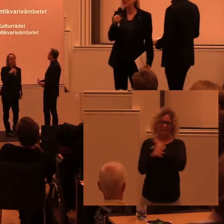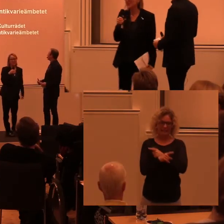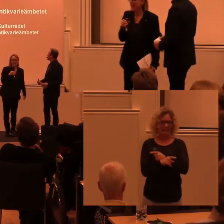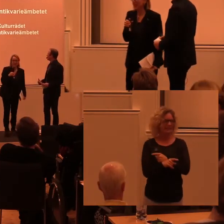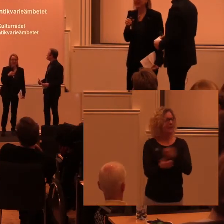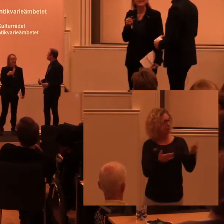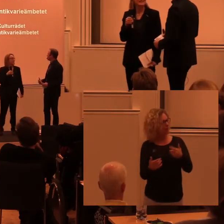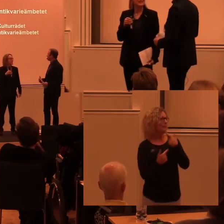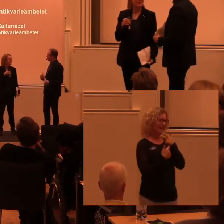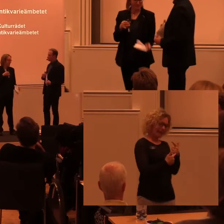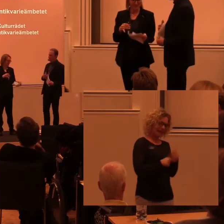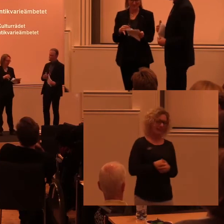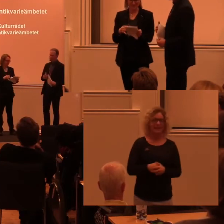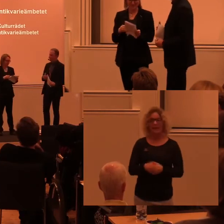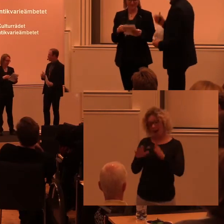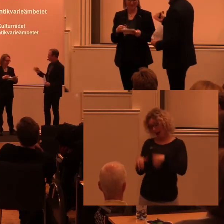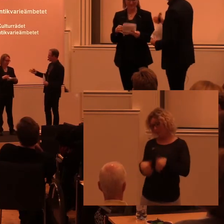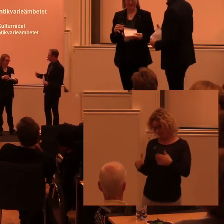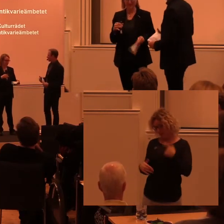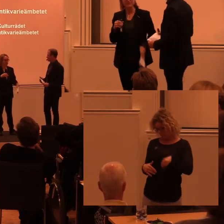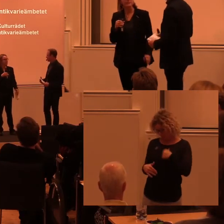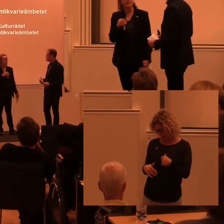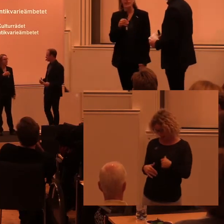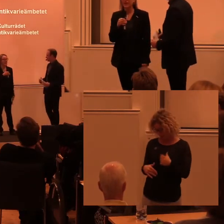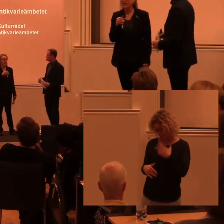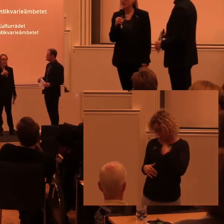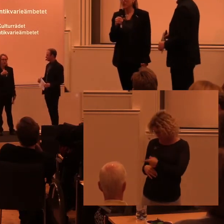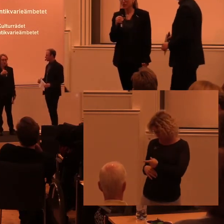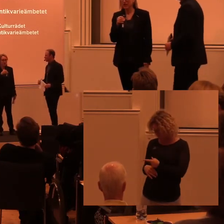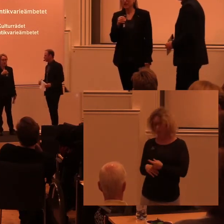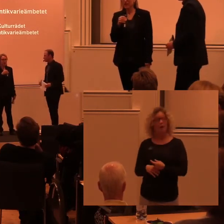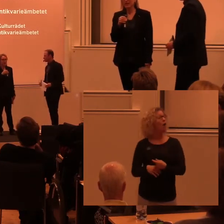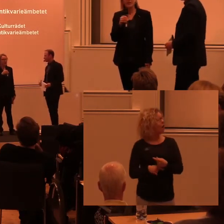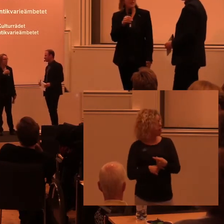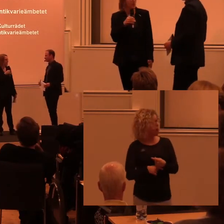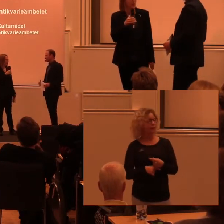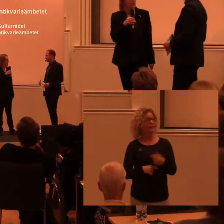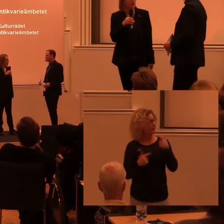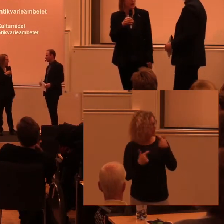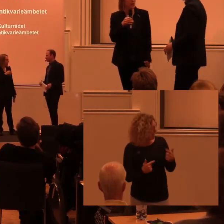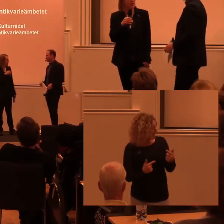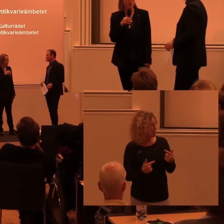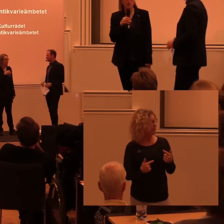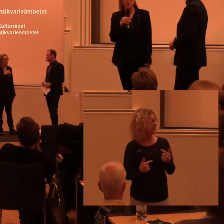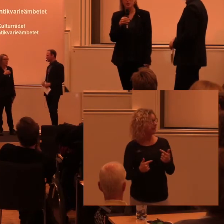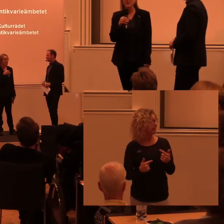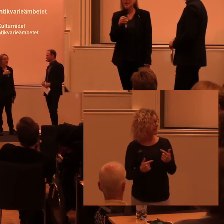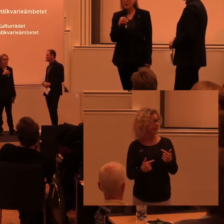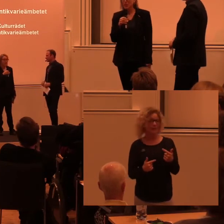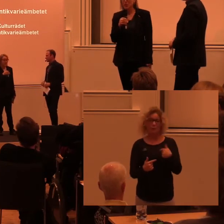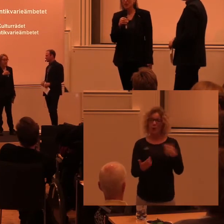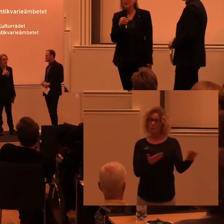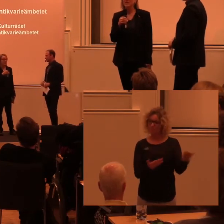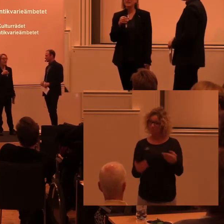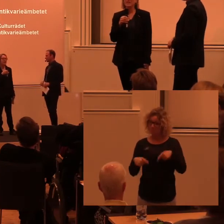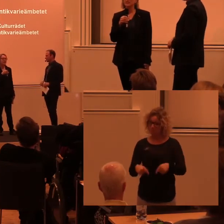Tack så mycket. Jag har ju redan presenterat mig. Men Karin Wessling, vill du säga något? Ja, tack så mycket för att jag har blivit